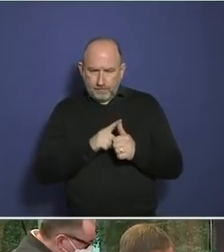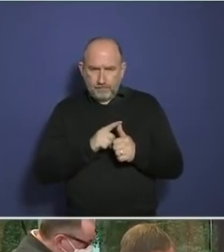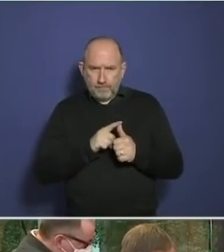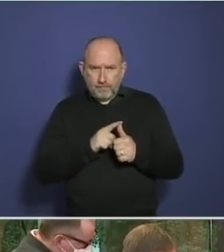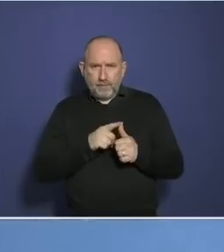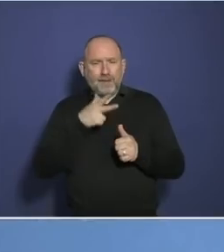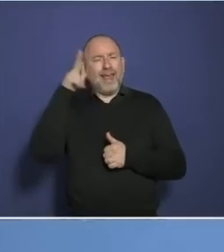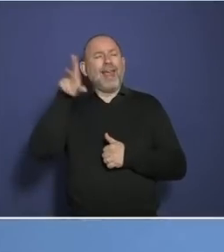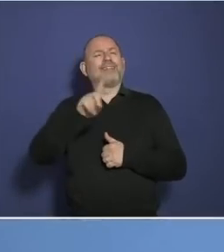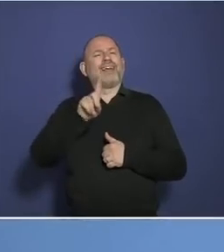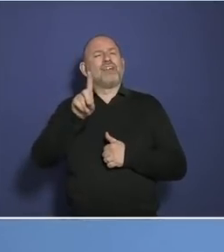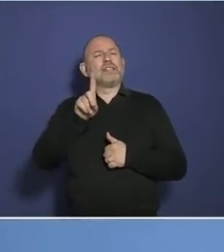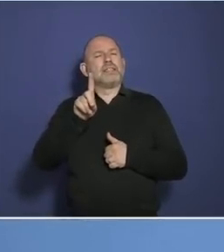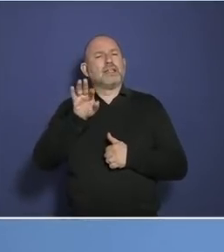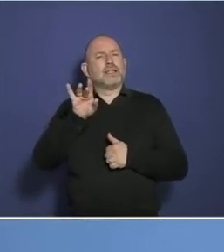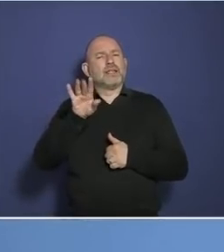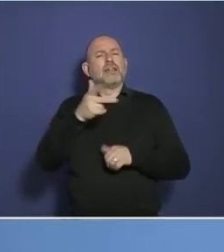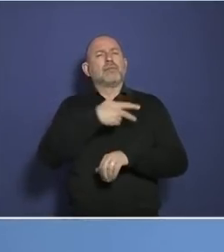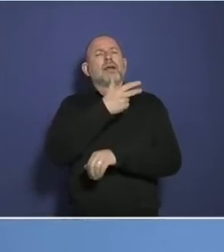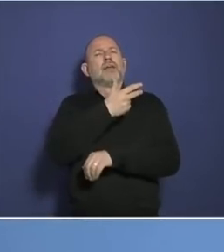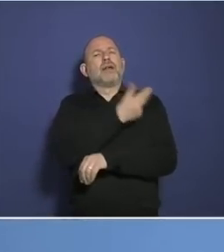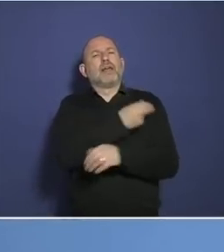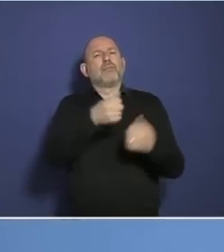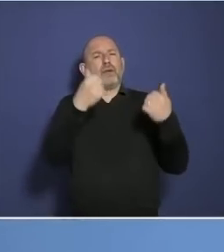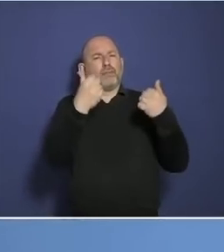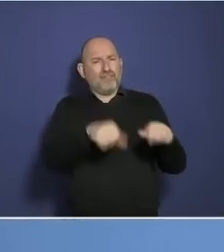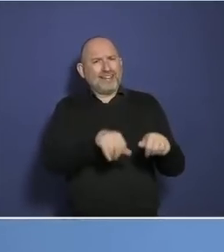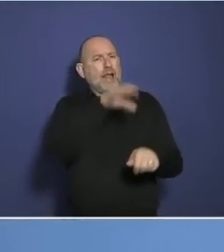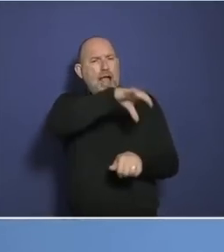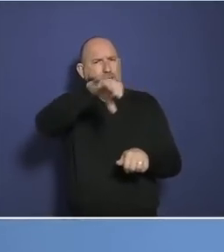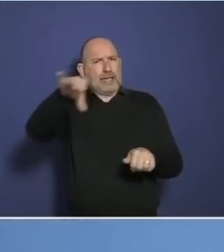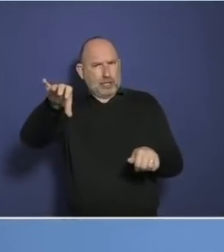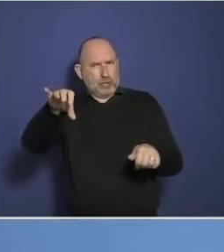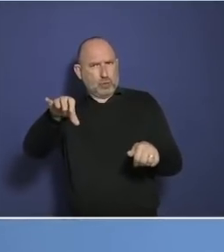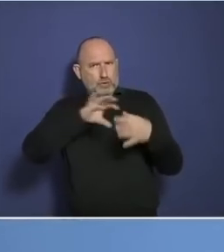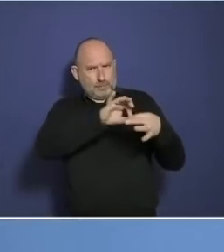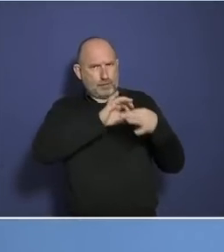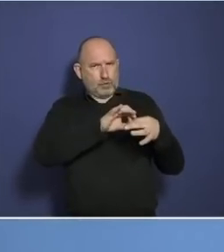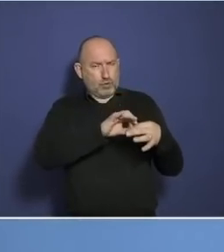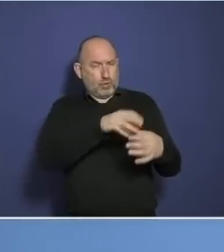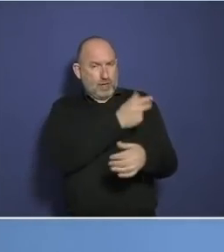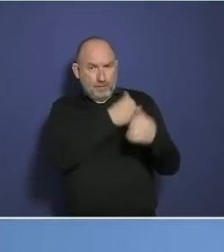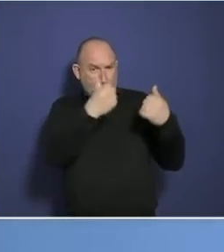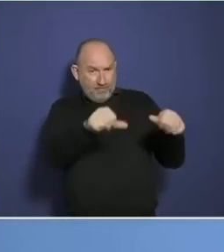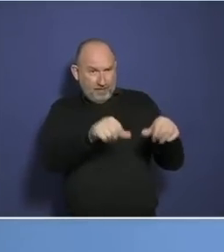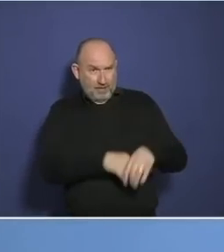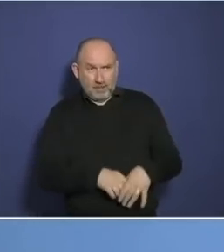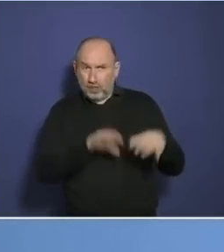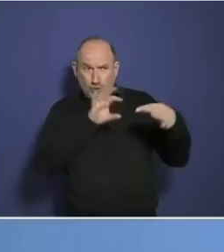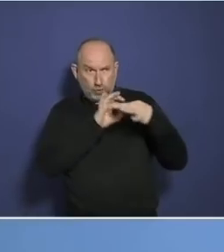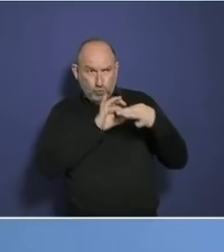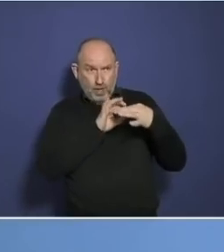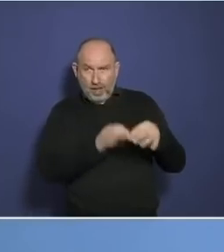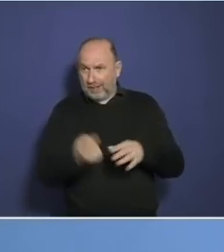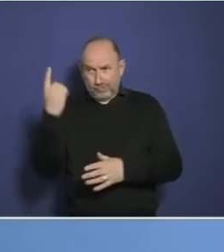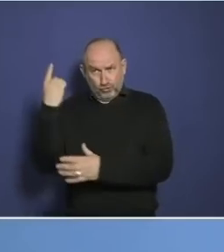gedacht? Zwar zum Thema Impfpflicht, aber die einrichtungsbezogene. Und zwar an Sie, Herr Lauterbach, sehen Sie einen Zusammenhang zwischen dem Scheitern der Impfpflicht